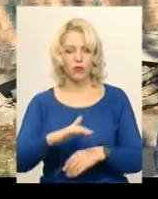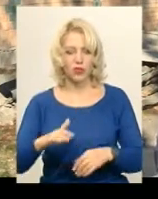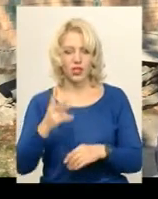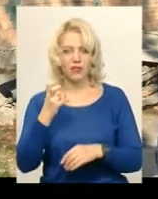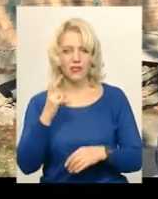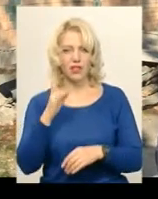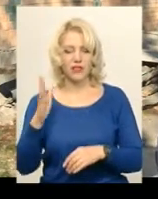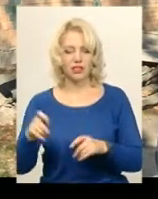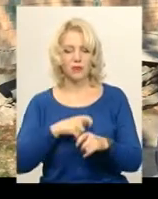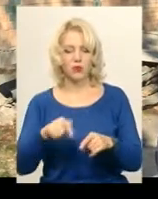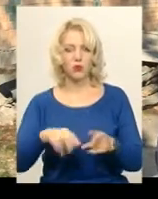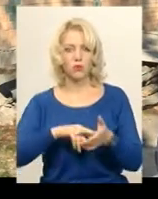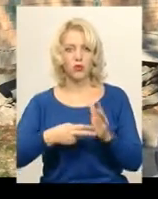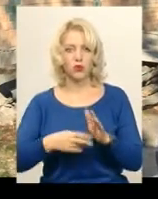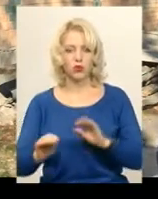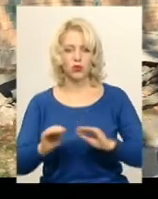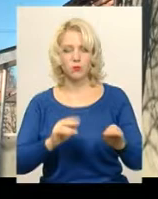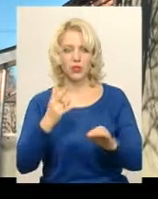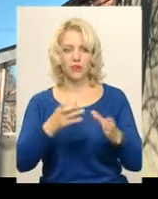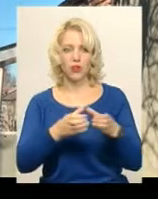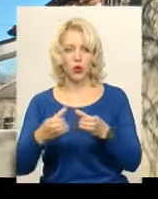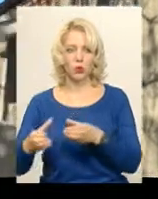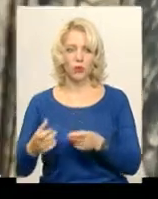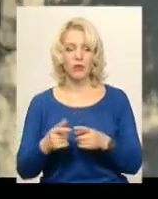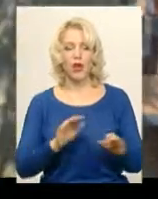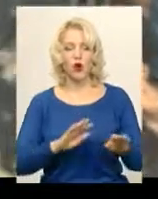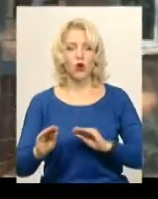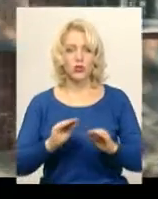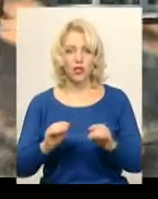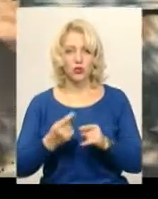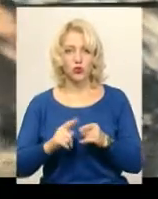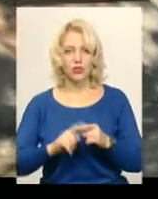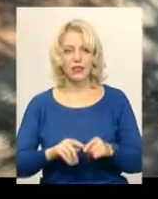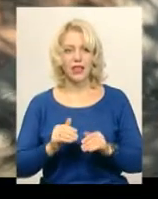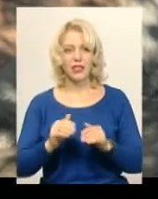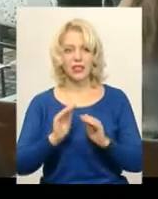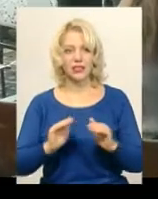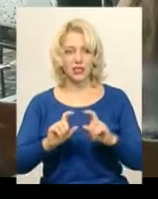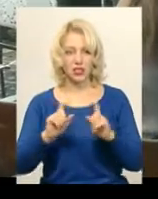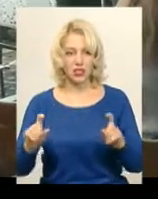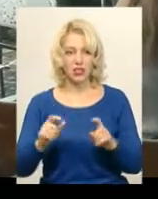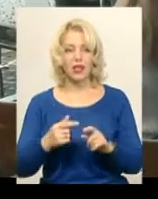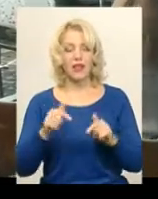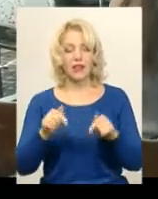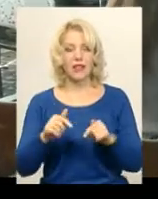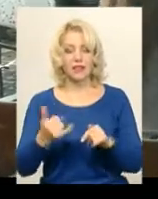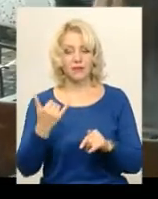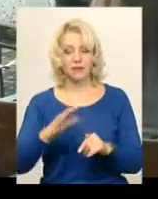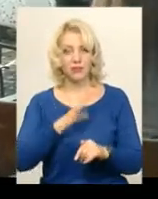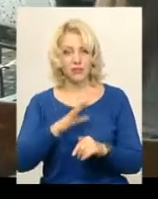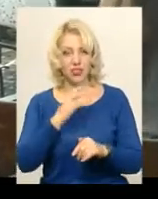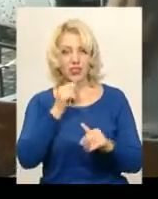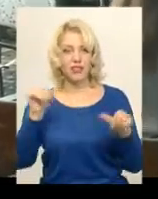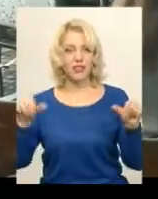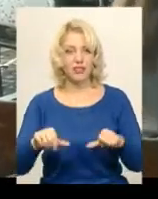і тут планують розмістити дві групи. Розташують дошкільний закат у теперішній їдальні, яку перенесуть в інше крило, а тут зроблять для